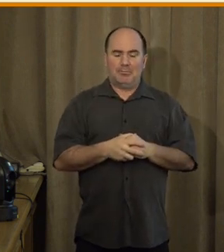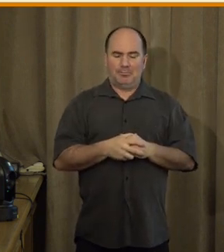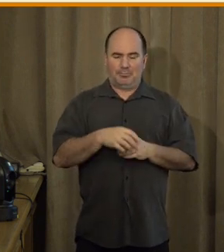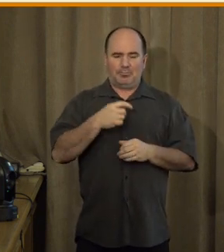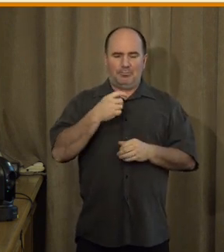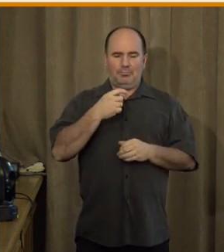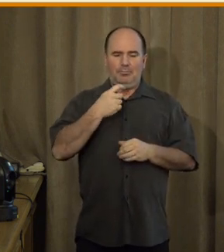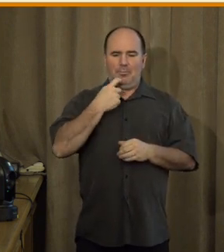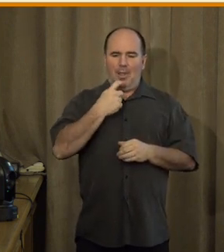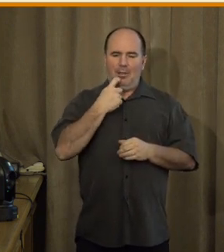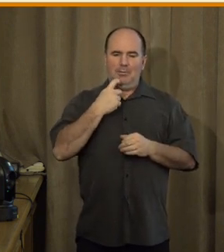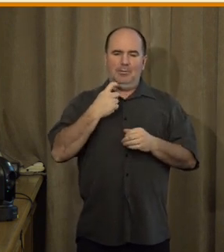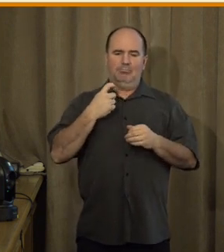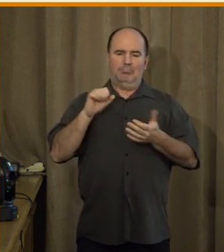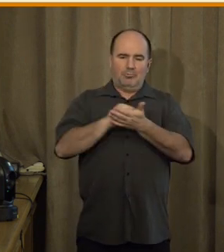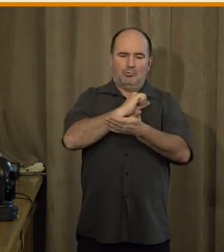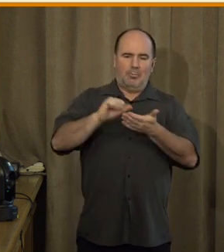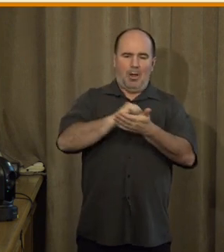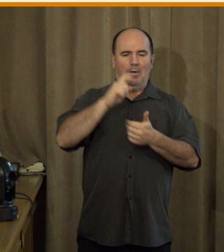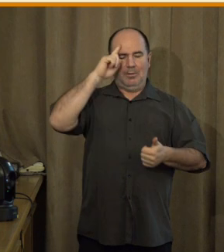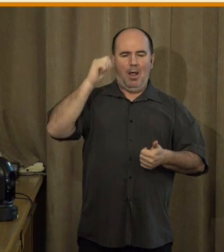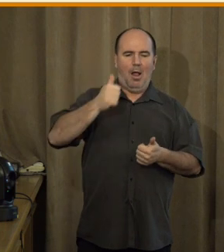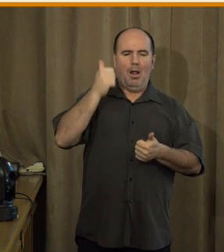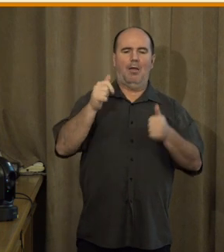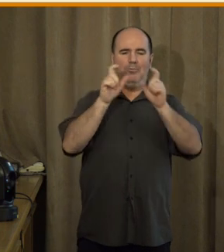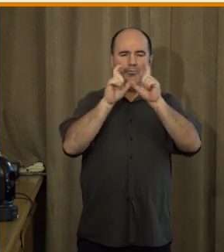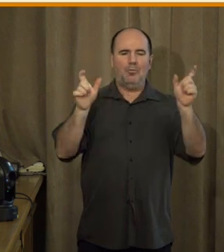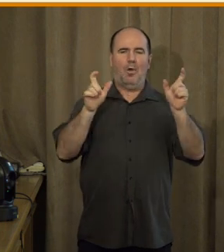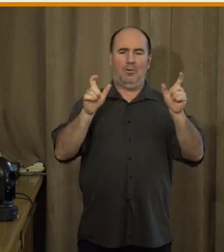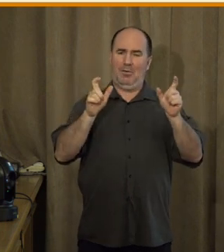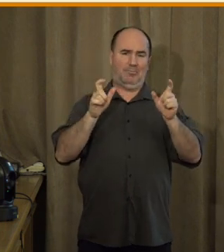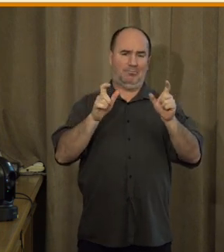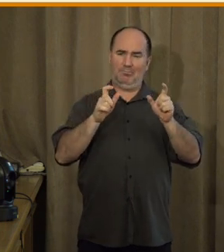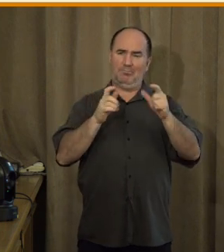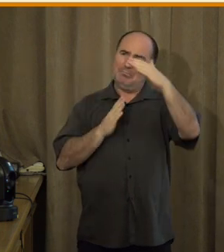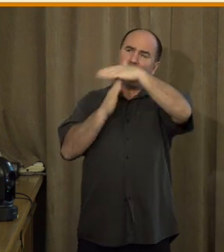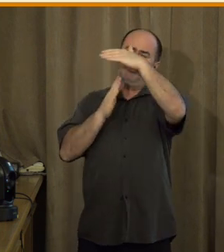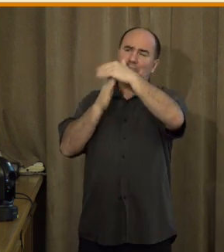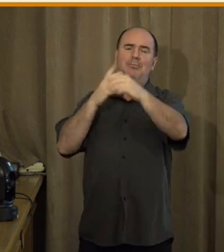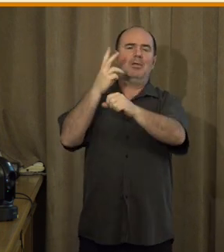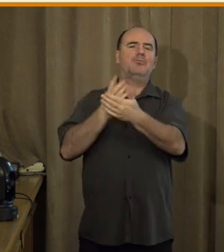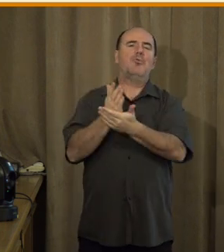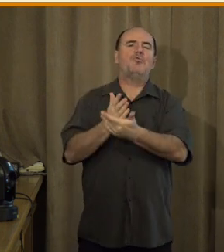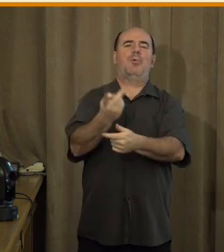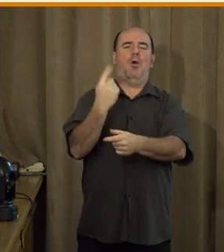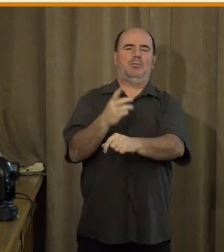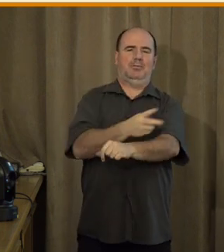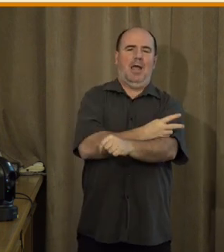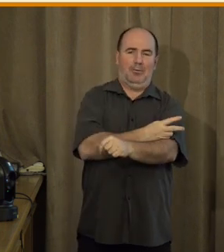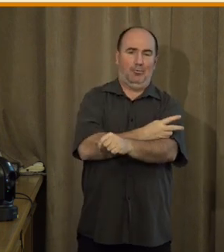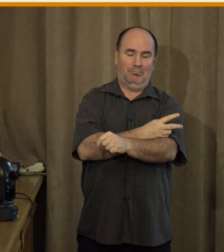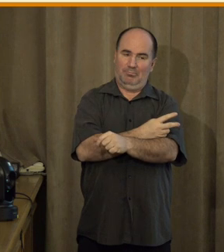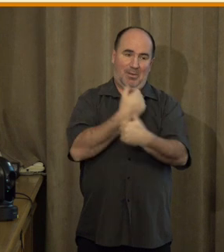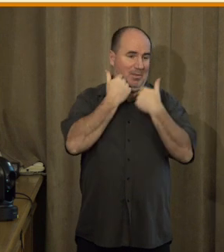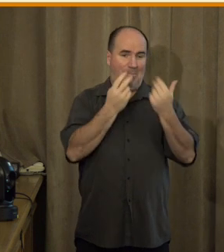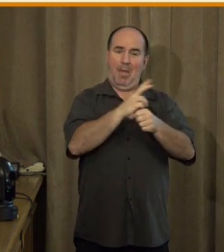ty hlavní parametry nedostupnosti online služeb státu. Tím hlavním limitem je samozřejmě neúplná digitalizace.